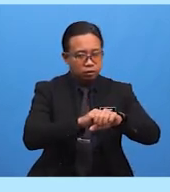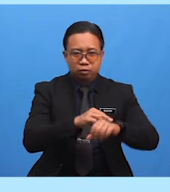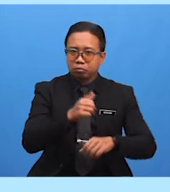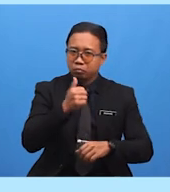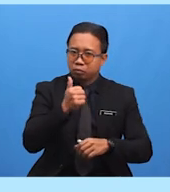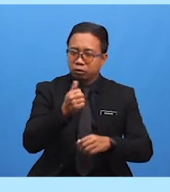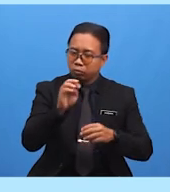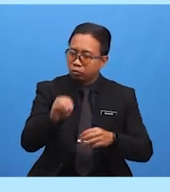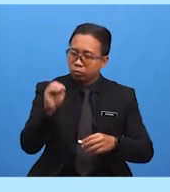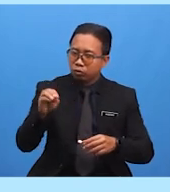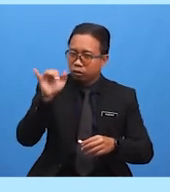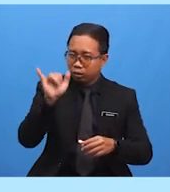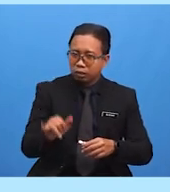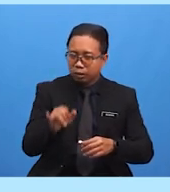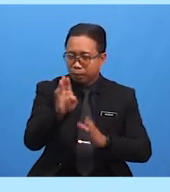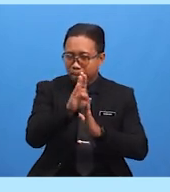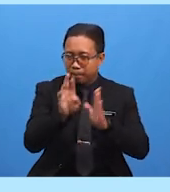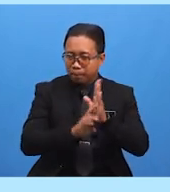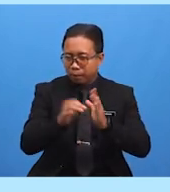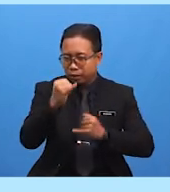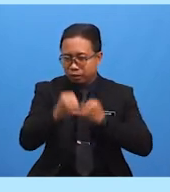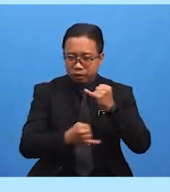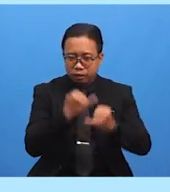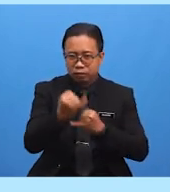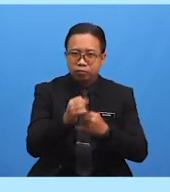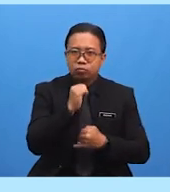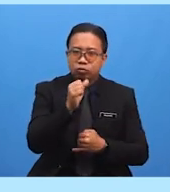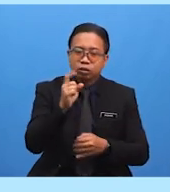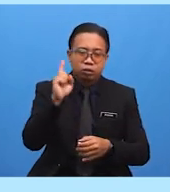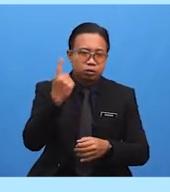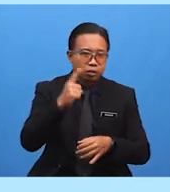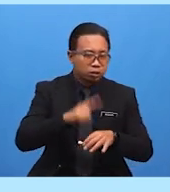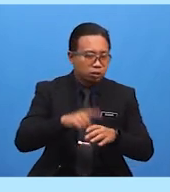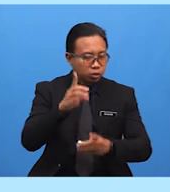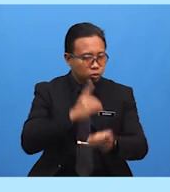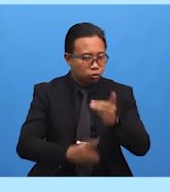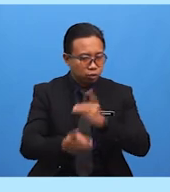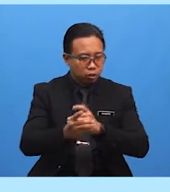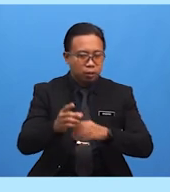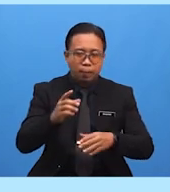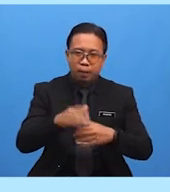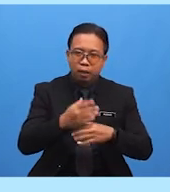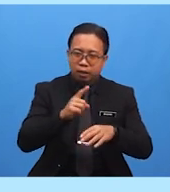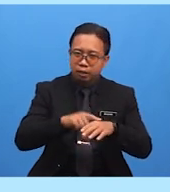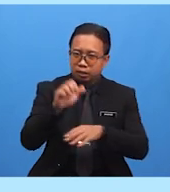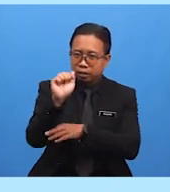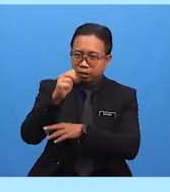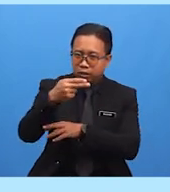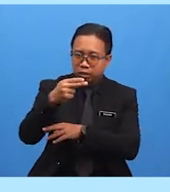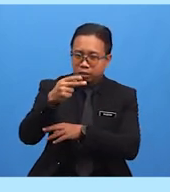Ciri-ciri Murid Yang Berjaya Bukan Sahaja Di Dunia Malah Di Akhirat